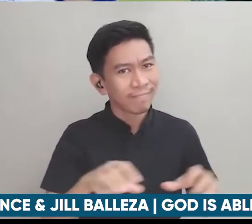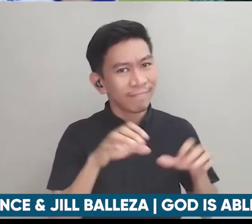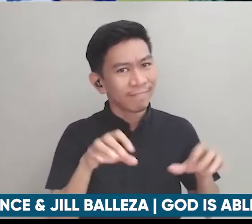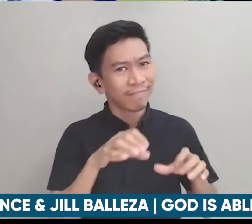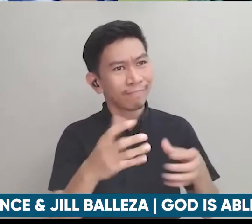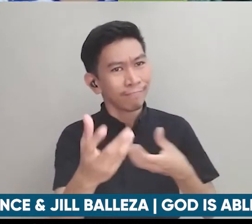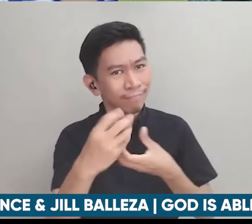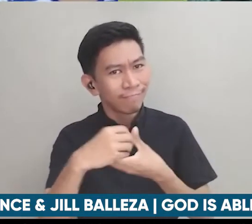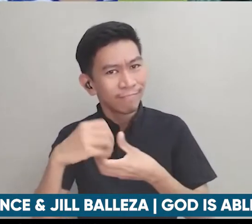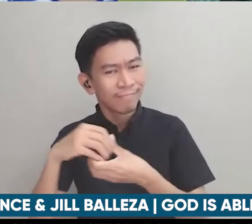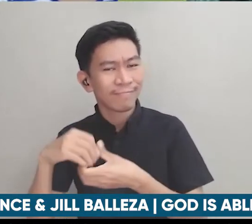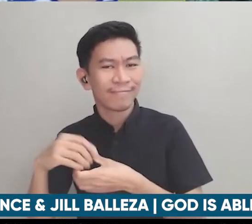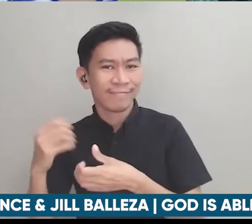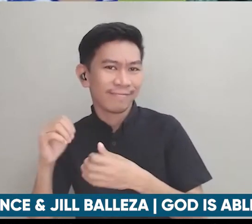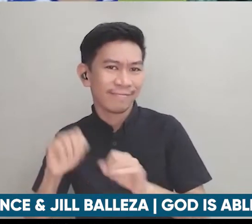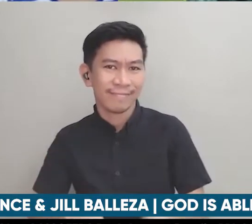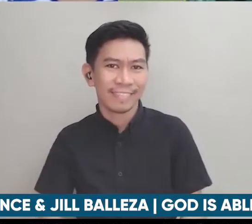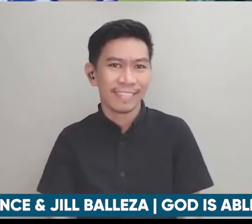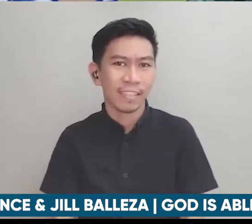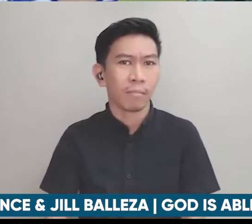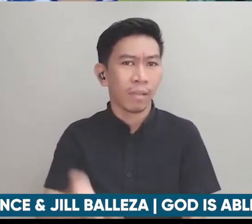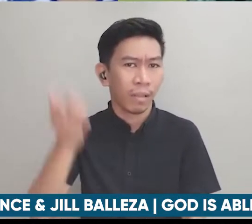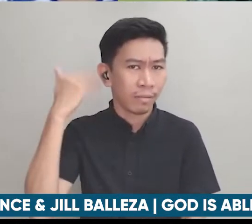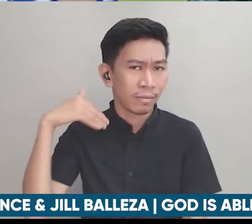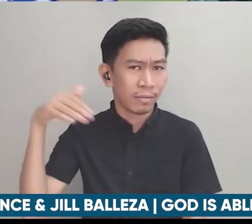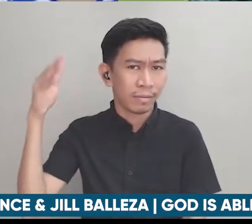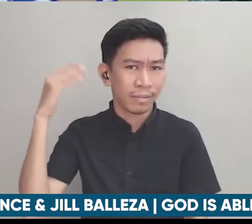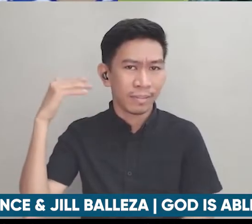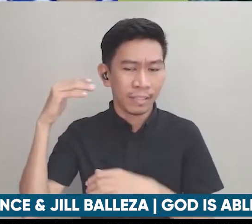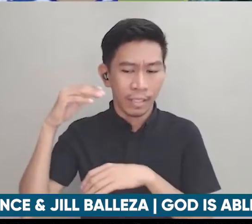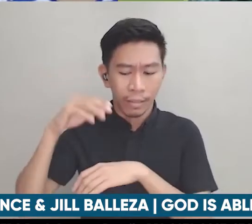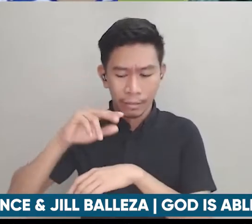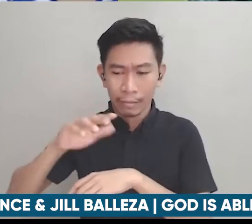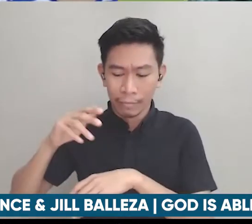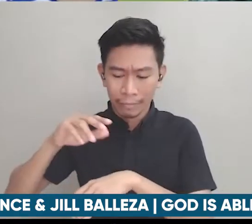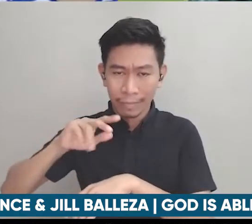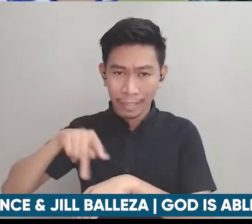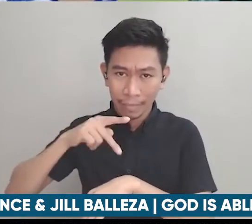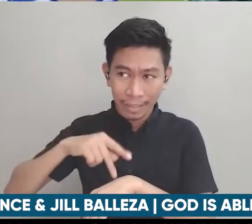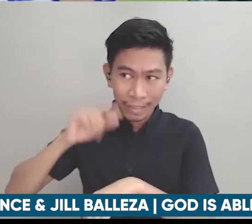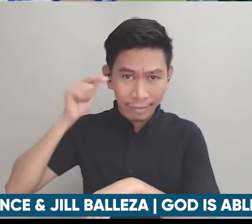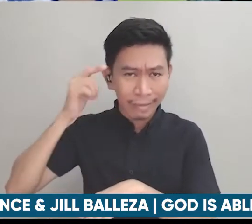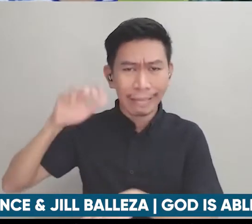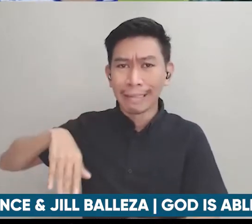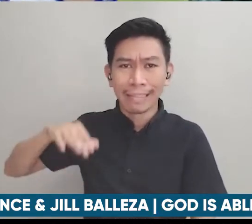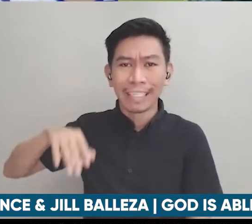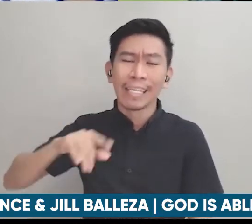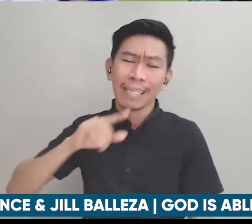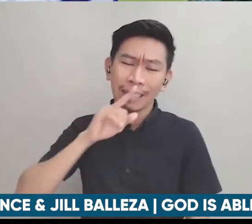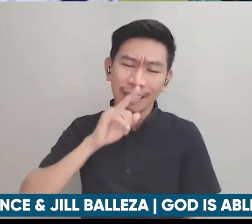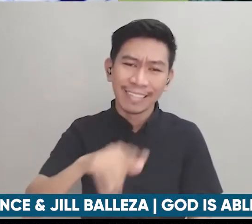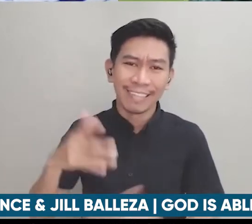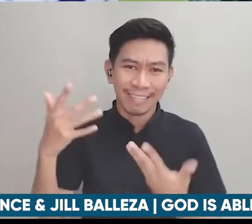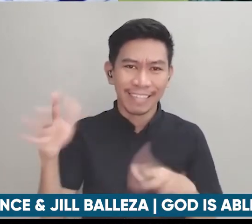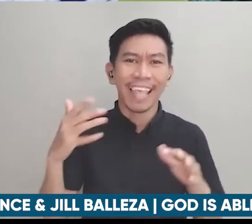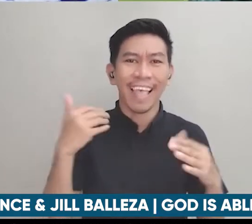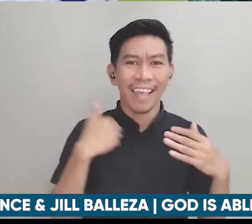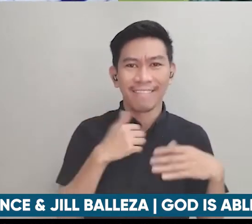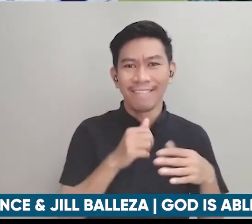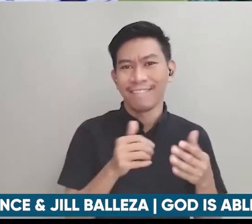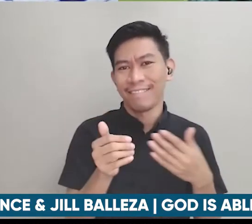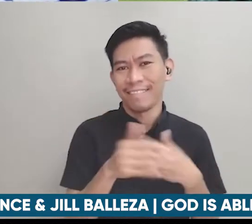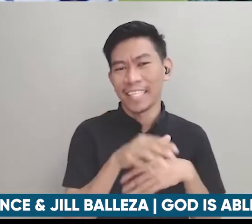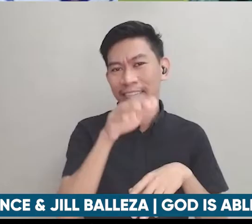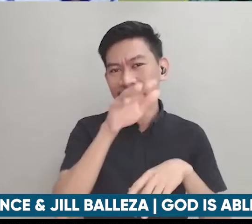ministry so wala pa kong konsepto ng gobyerno ng Bansang Pilipinas may calling na tayong mga Christians mula sa Panginoon natin na talagang